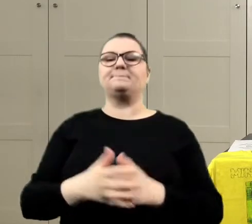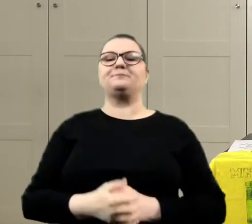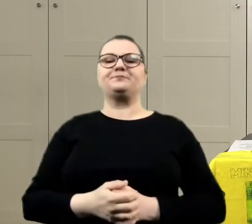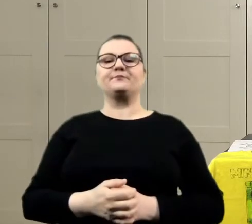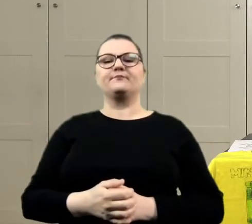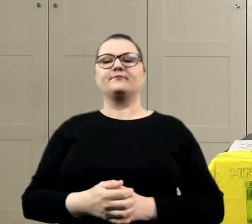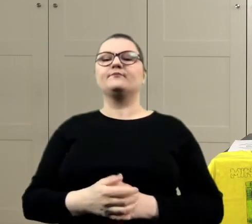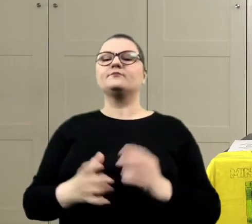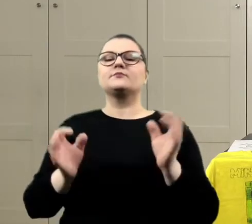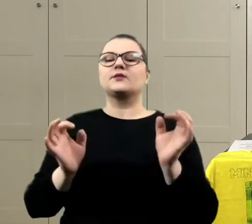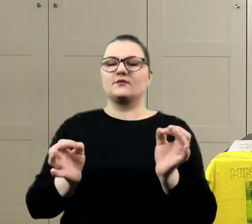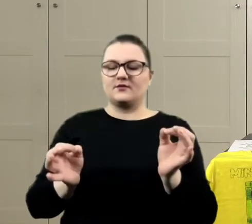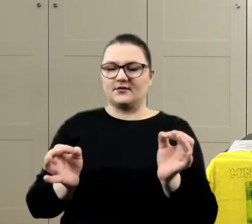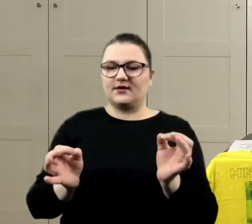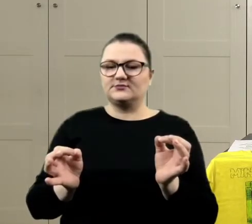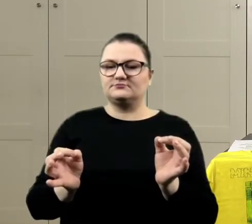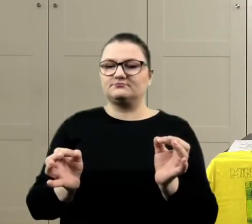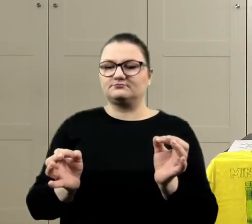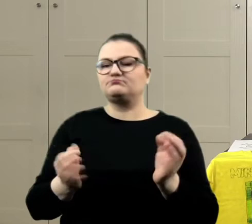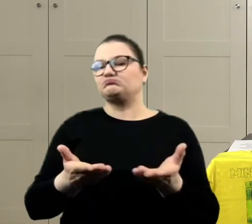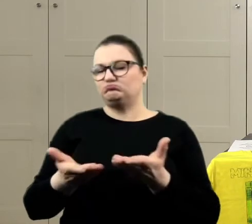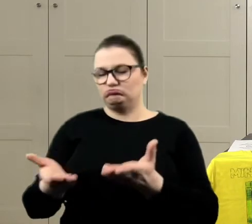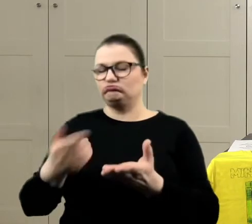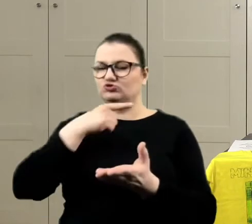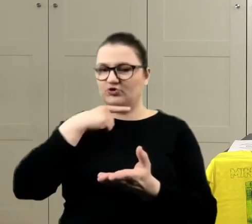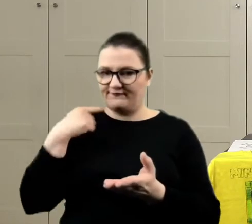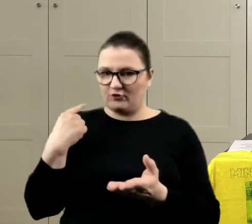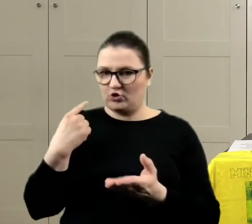I proszę, czerwony.